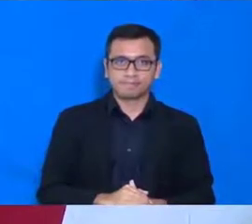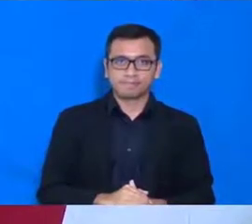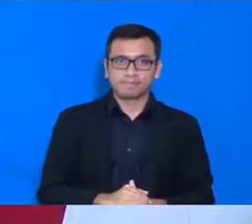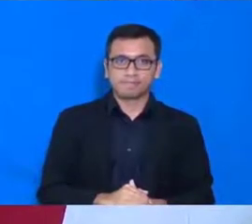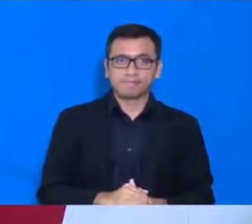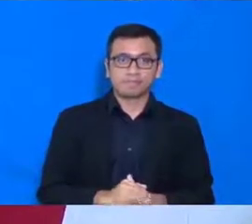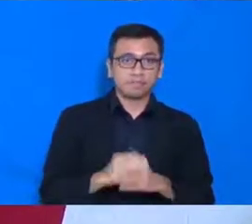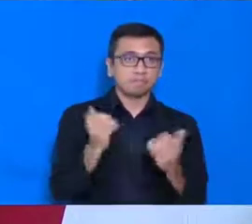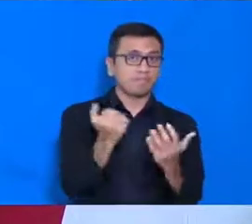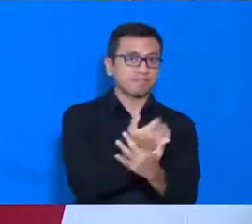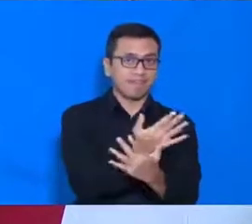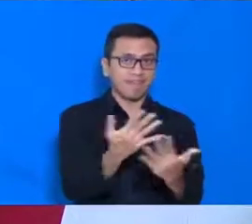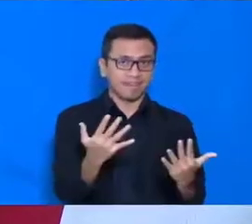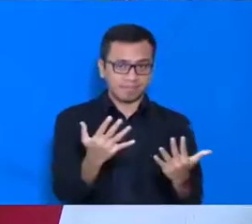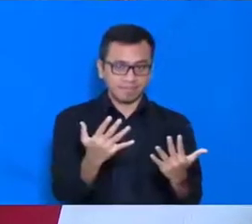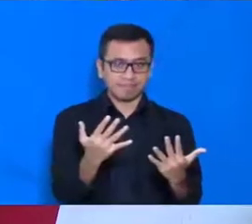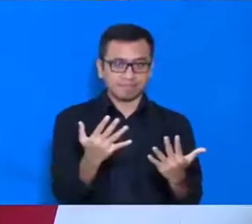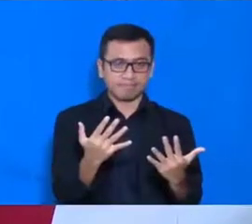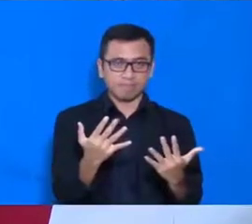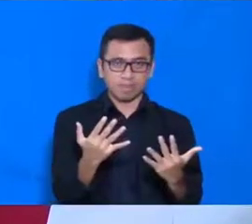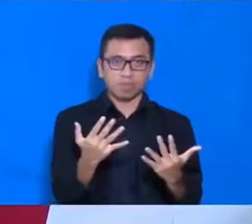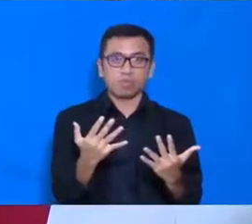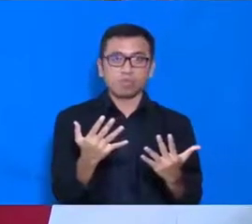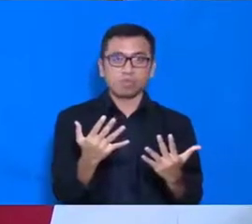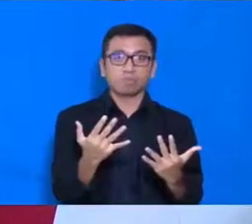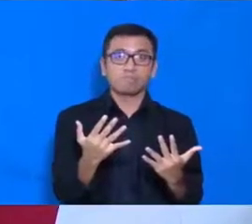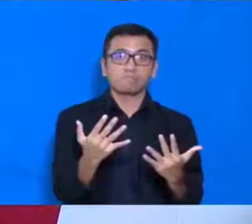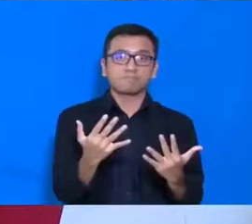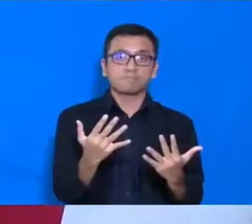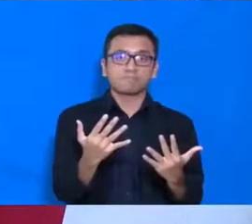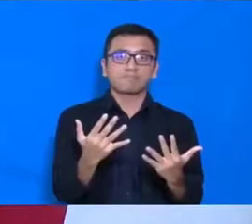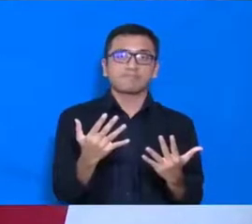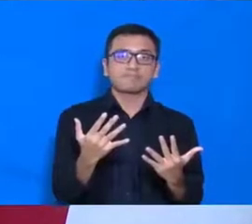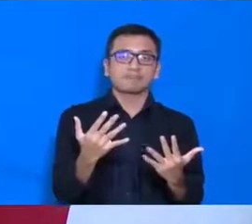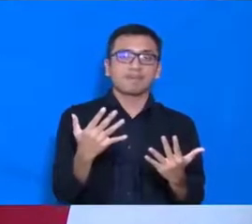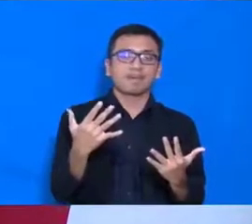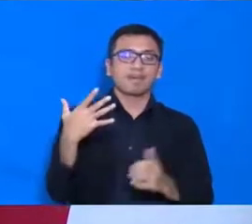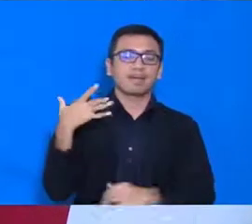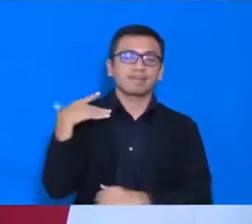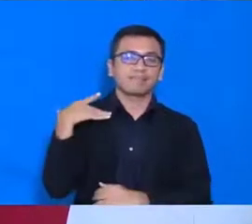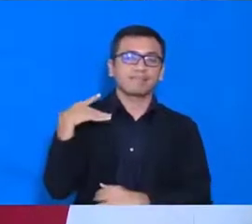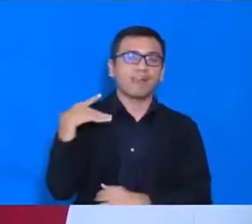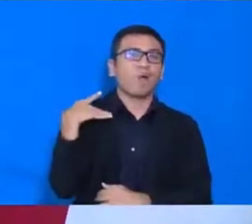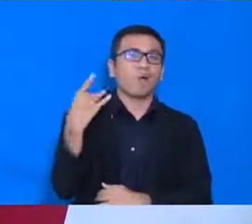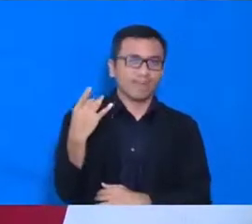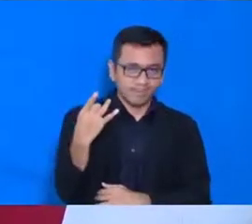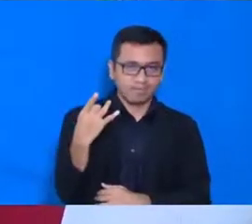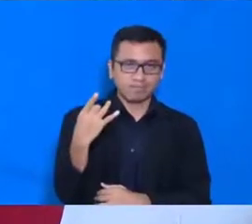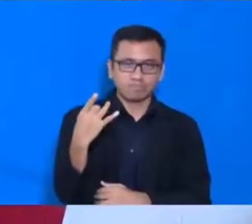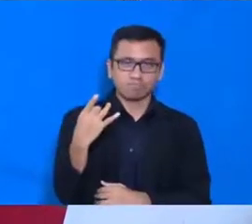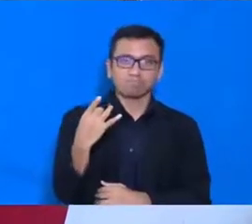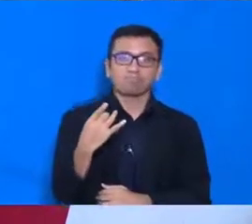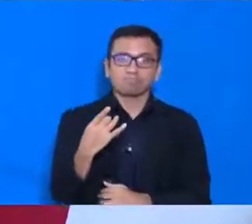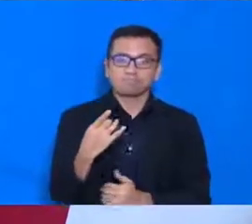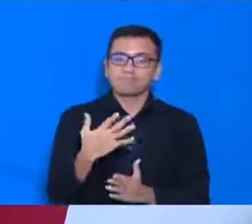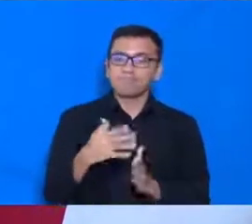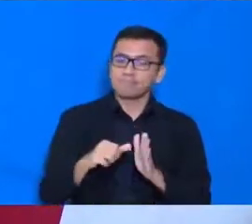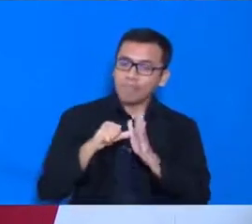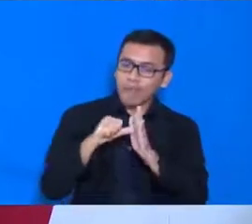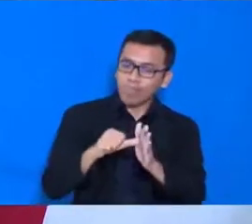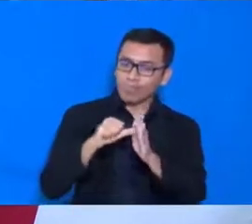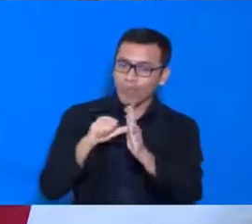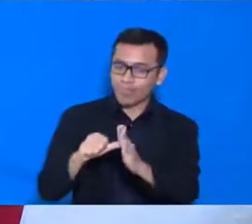rapisan masyarakat, yang telah merelakan, dan mengorbankan, banyak hal, demi mendukung,